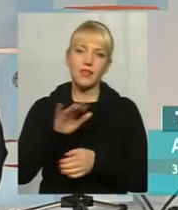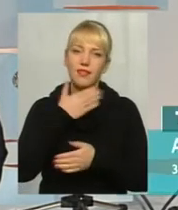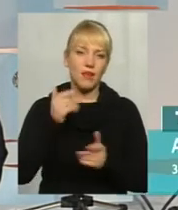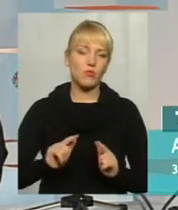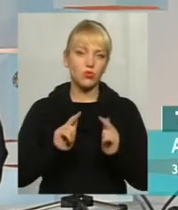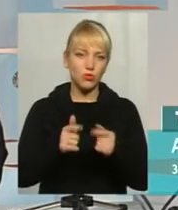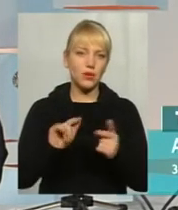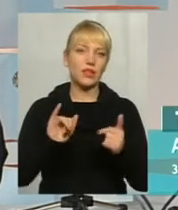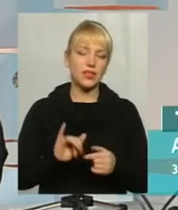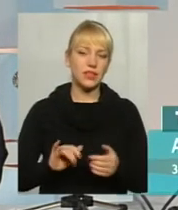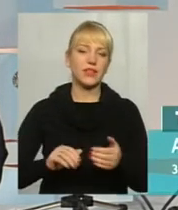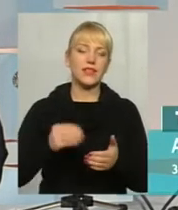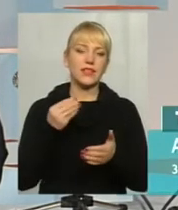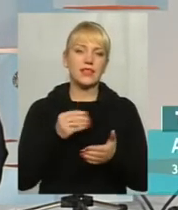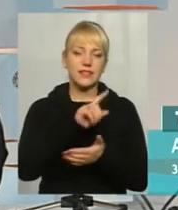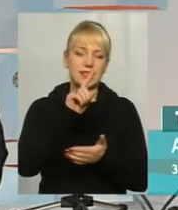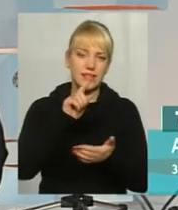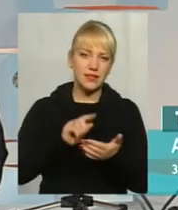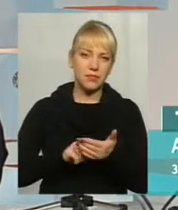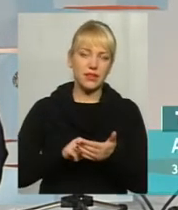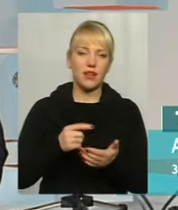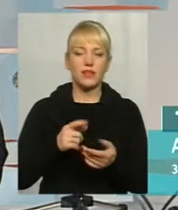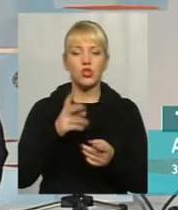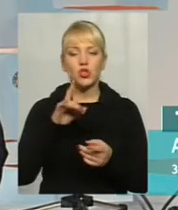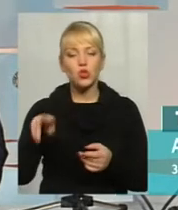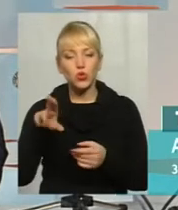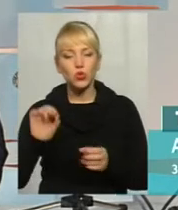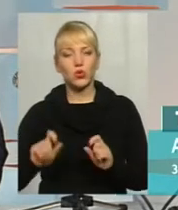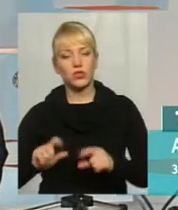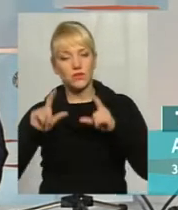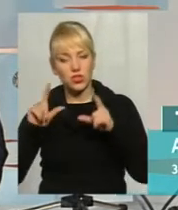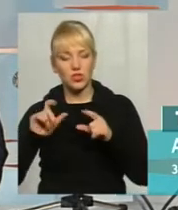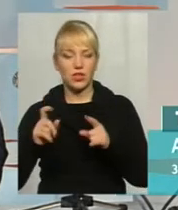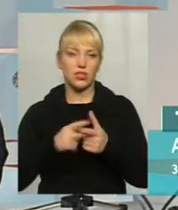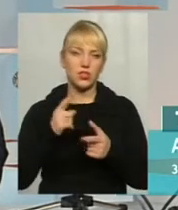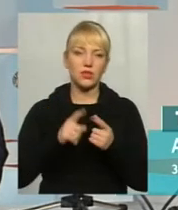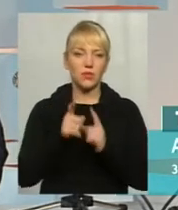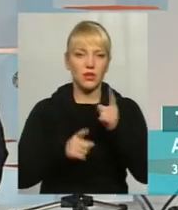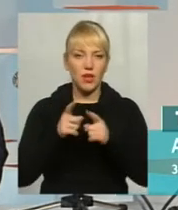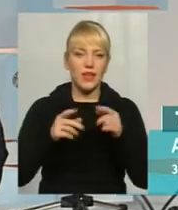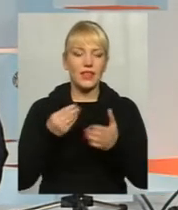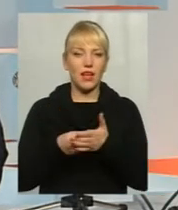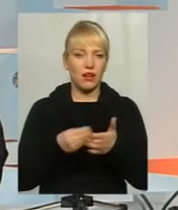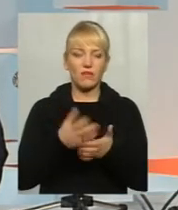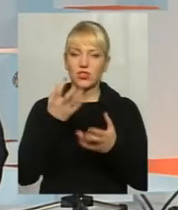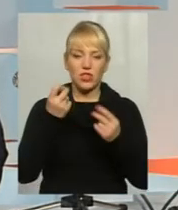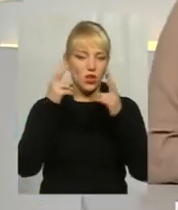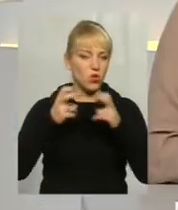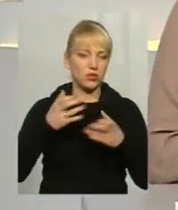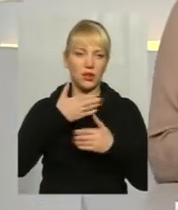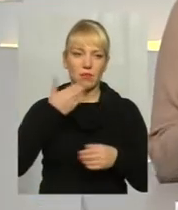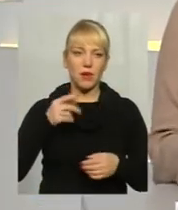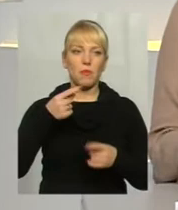Відповідне питання збільшення тарифу чи перегляду тарифу наразі міської ради не розглядається. Але ж про те, що перевізники